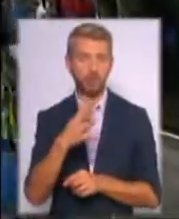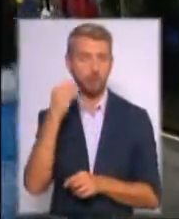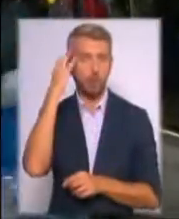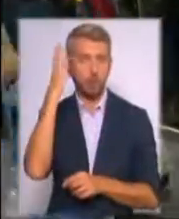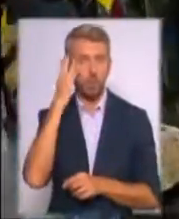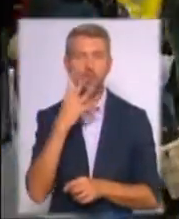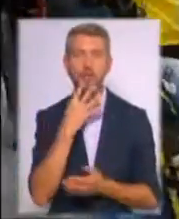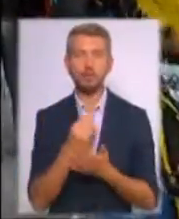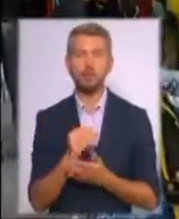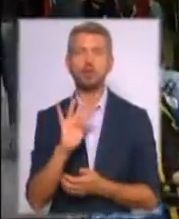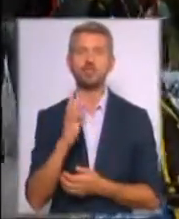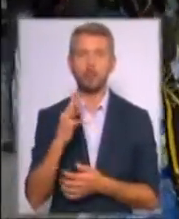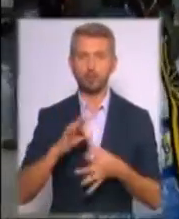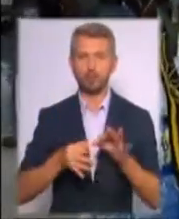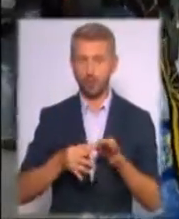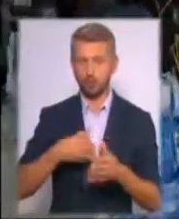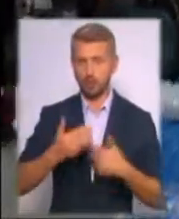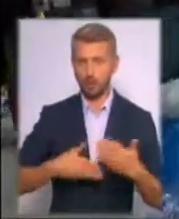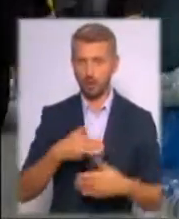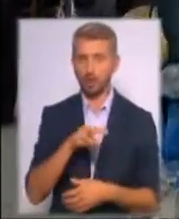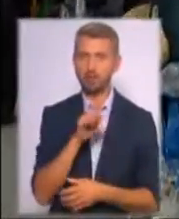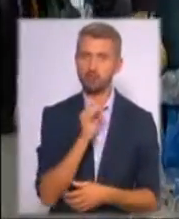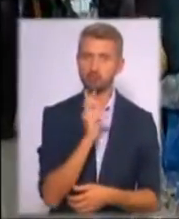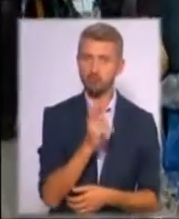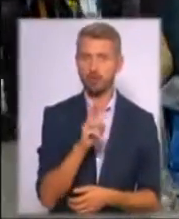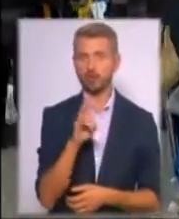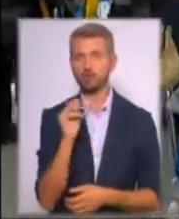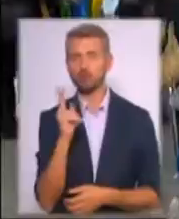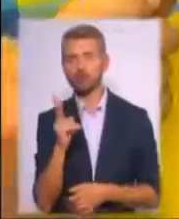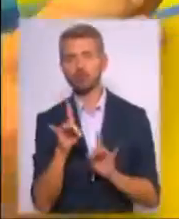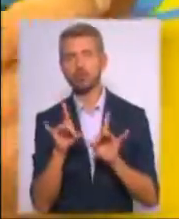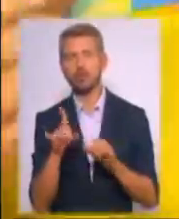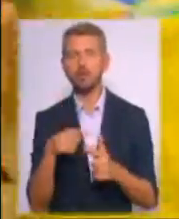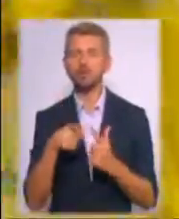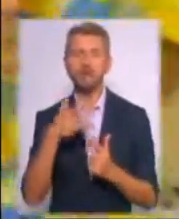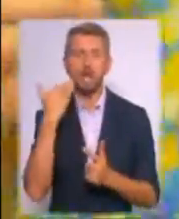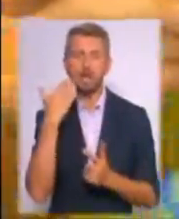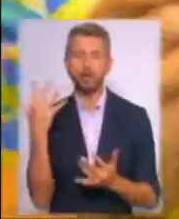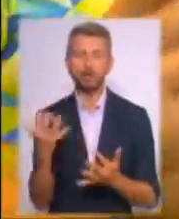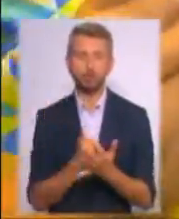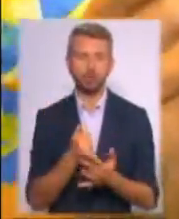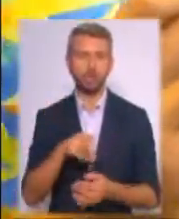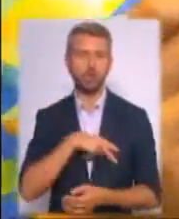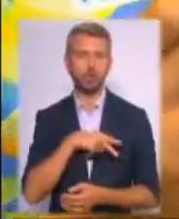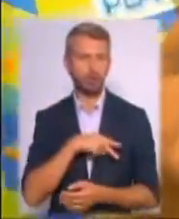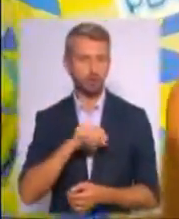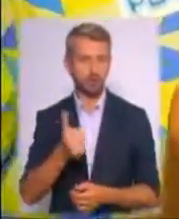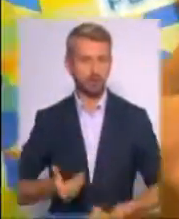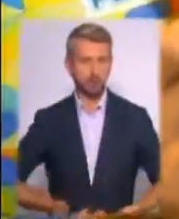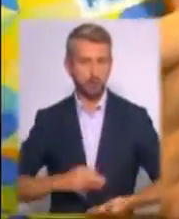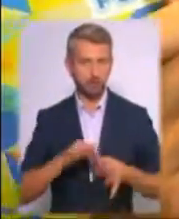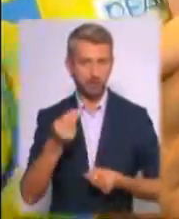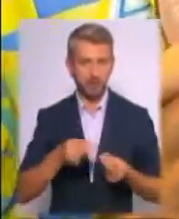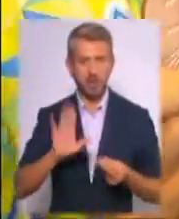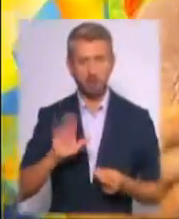четверту олімпіаду в кар'єрі, Міщук та Янчук, чи легко здобути нагороду на перших в житті олімпійських іграх. Але потім